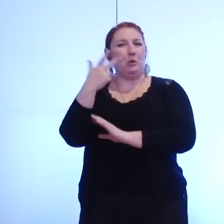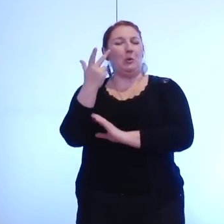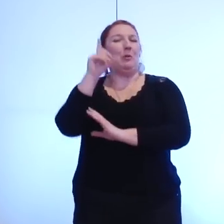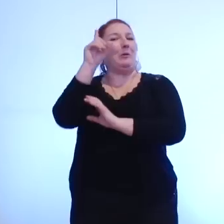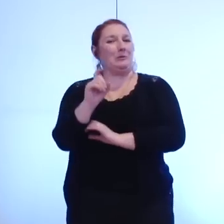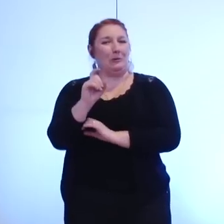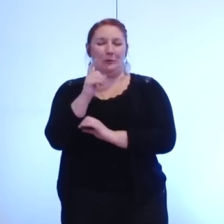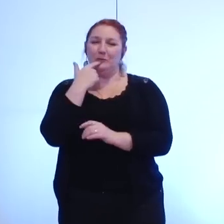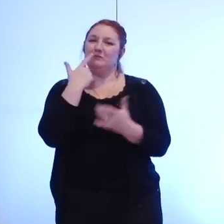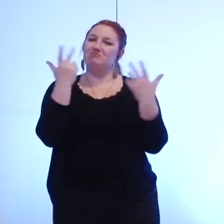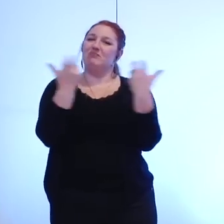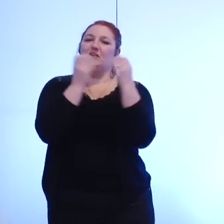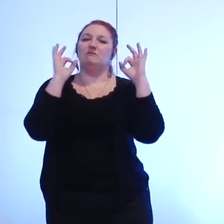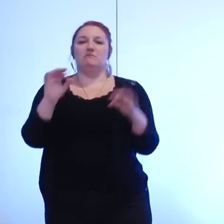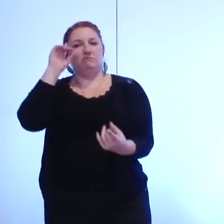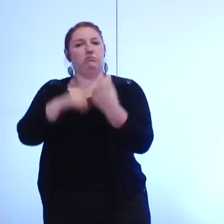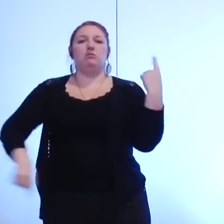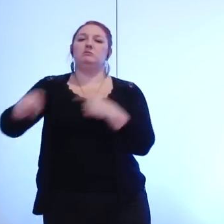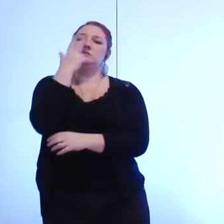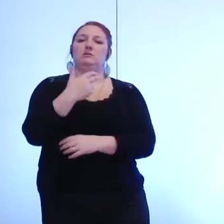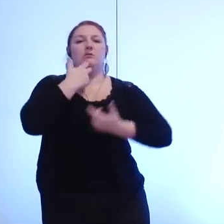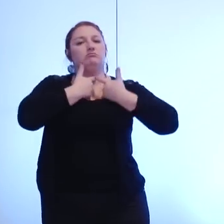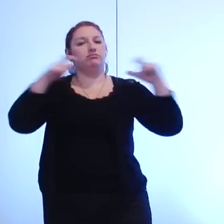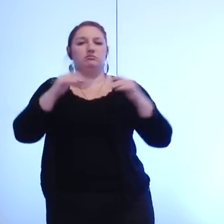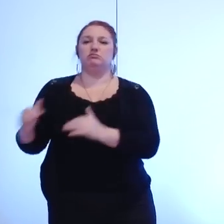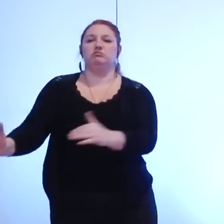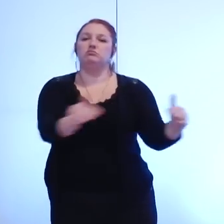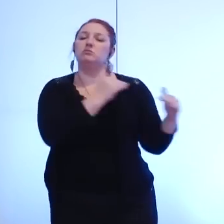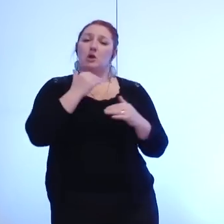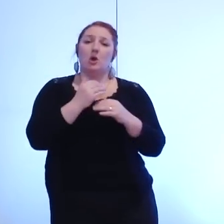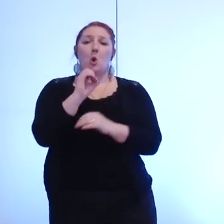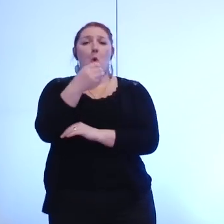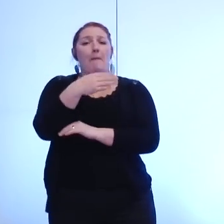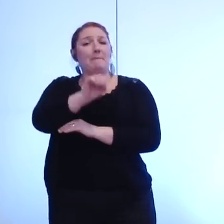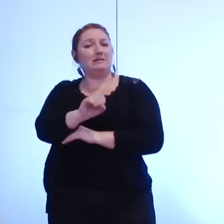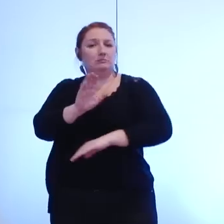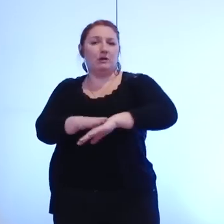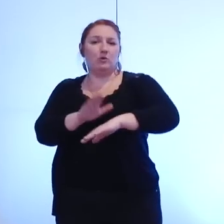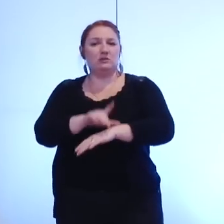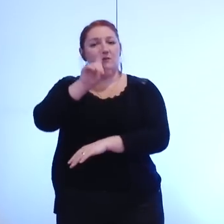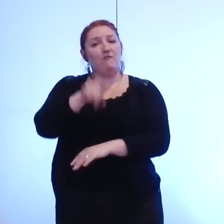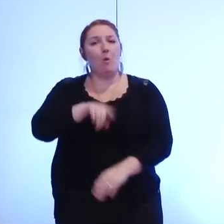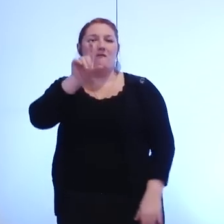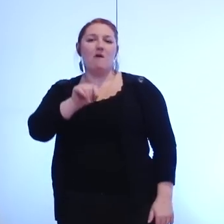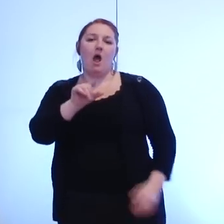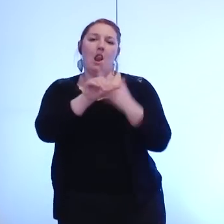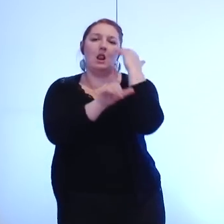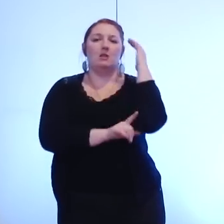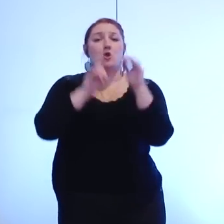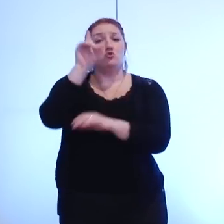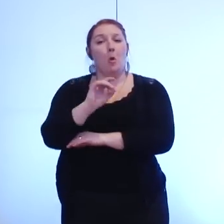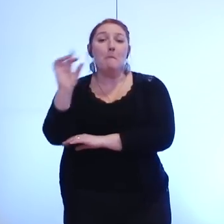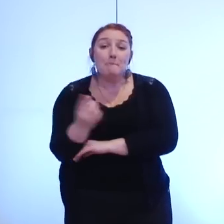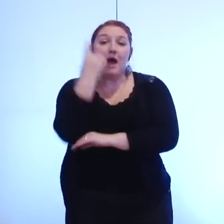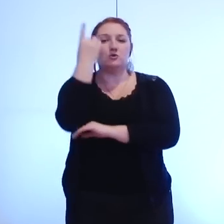circonstances d'accéder à l'eau potable l'organisation mondiale de la santé préconise un minimum vital de 20 litres d'eau par jour et par personne